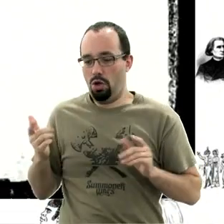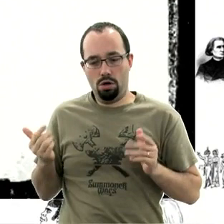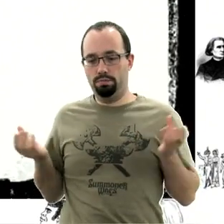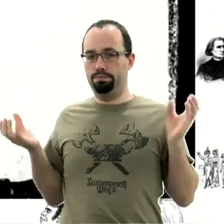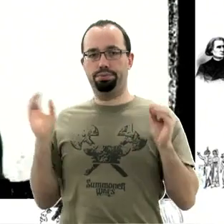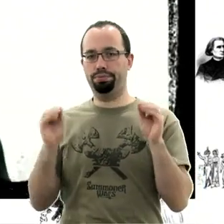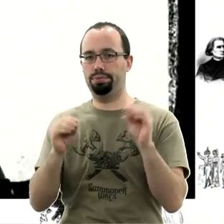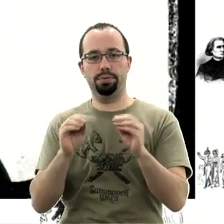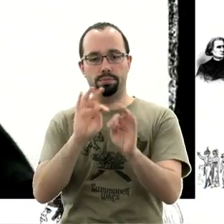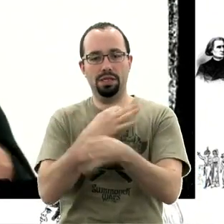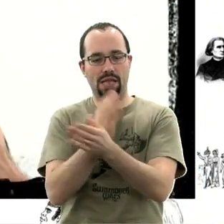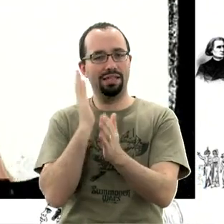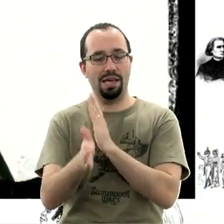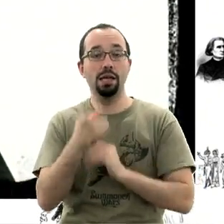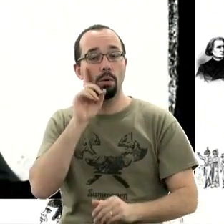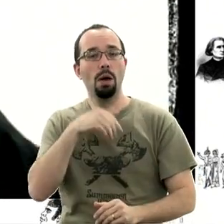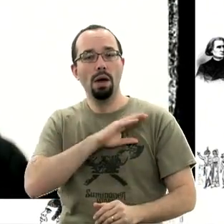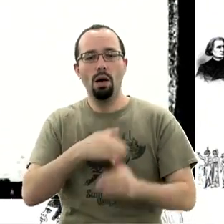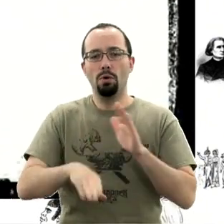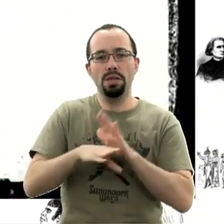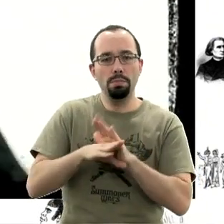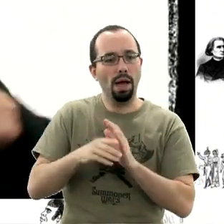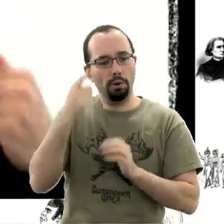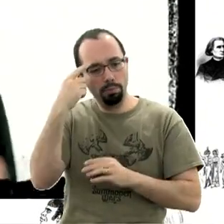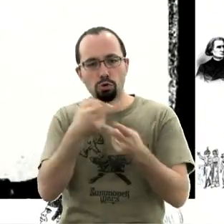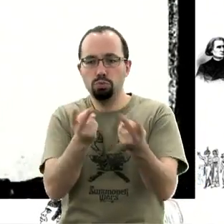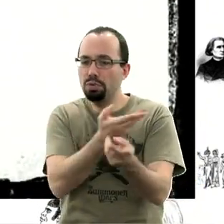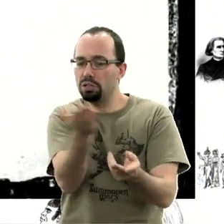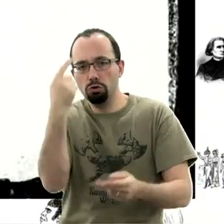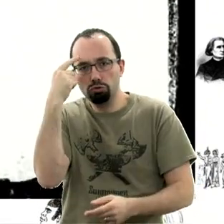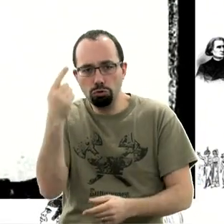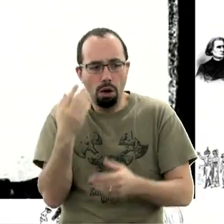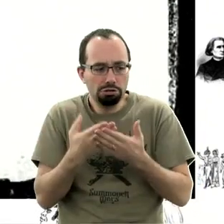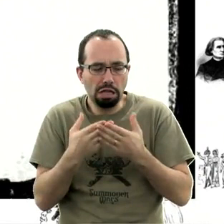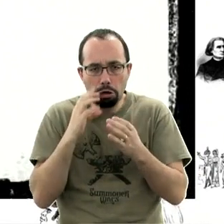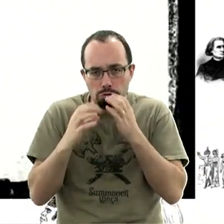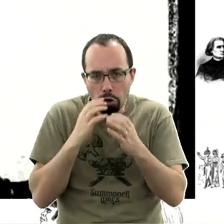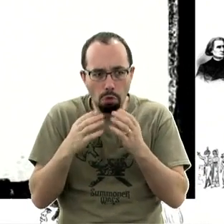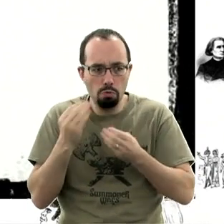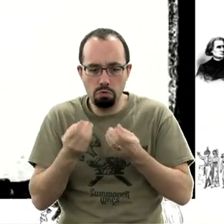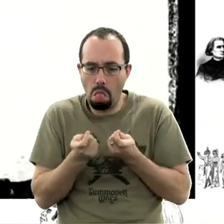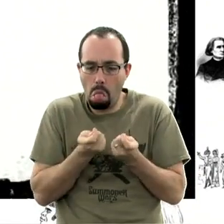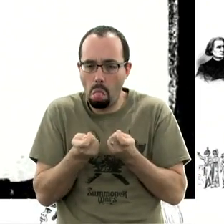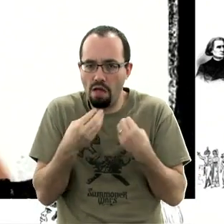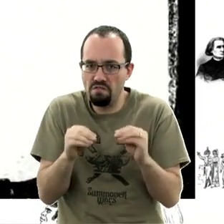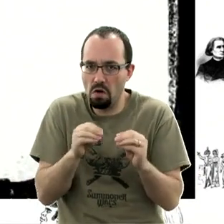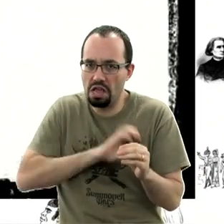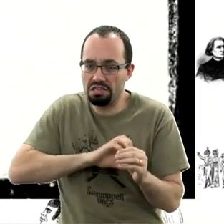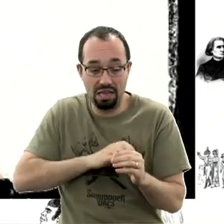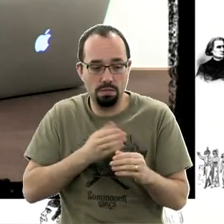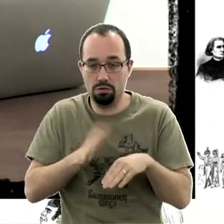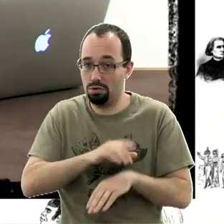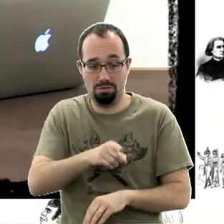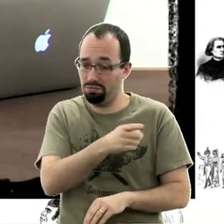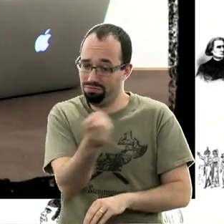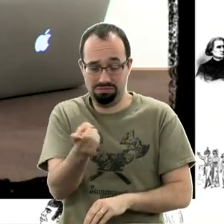éditeurs se disaient « Oui, mais bon, c'est pris comme de la com, du marketing, tout ça, ça ne va pas être apprécié. » Non, vous vous trompez. Les lecteurs aiment bien ça. Et puis nous aussi, on